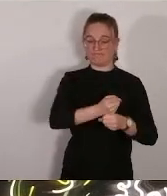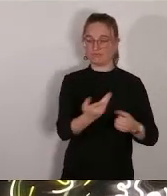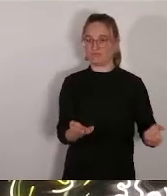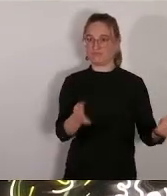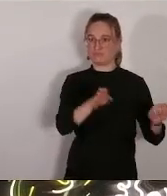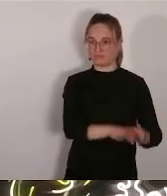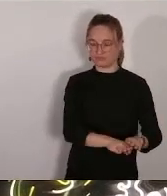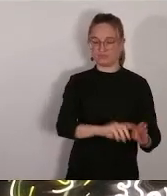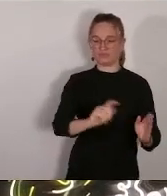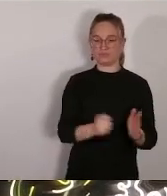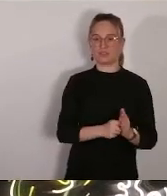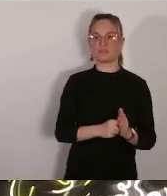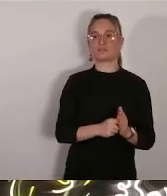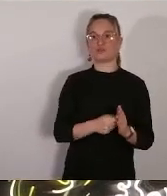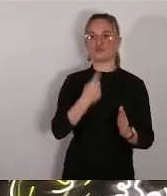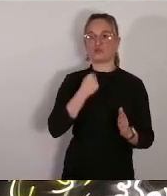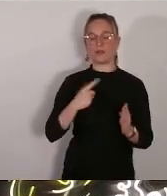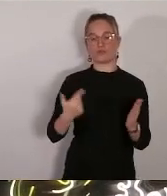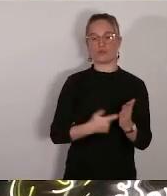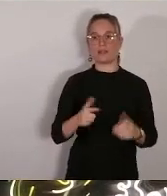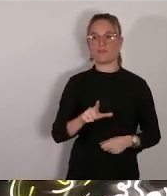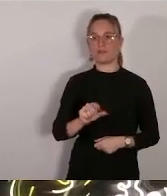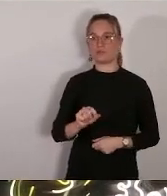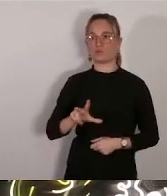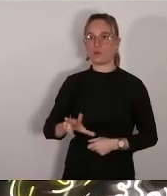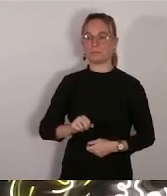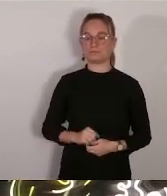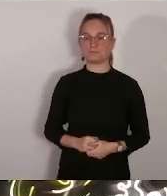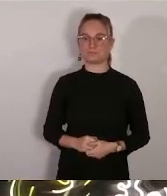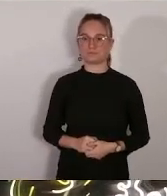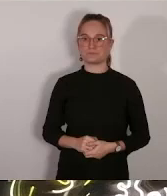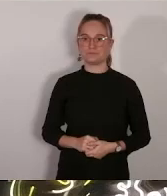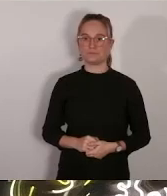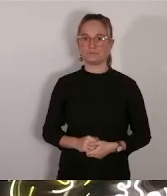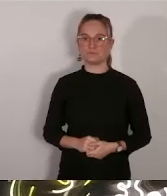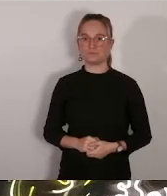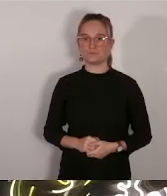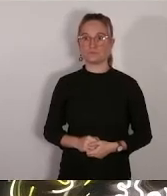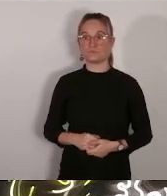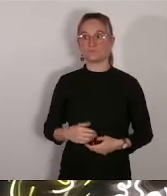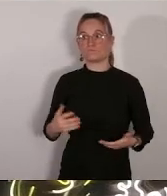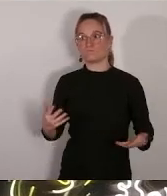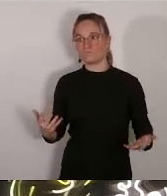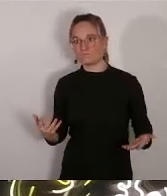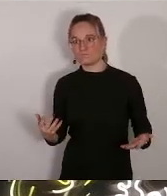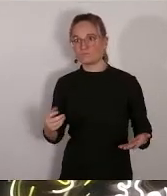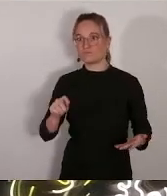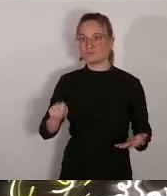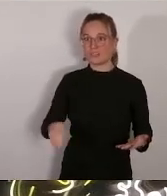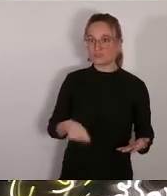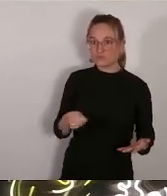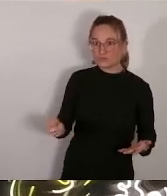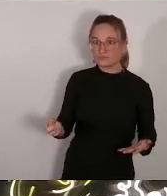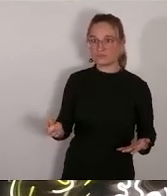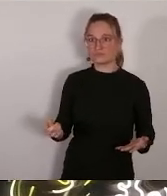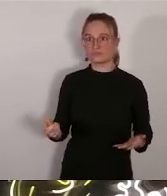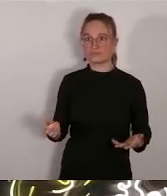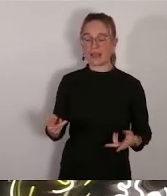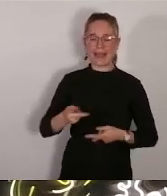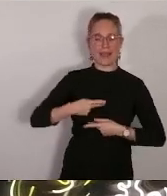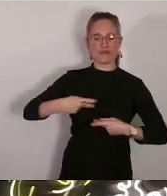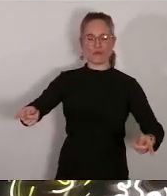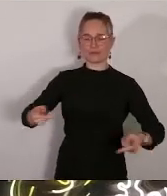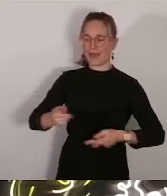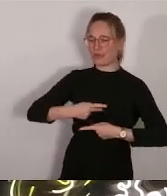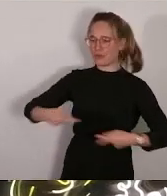2023 plus globalement chers collègues il est évident que les grands effets d'annonce sur le grand